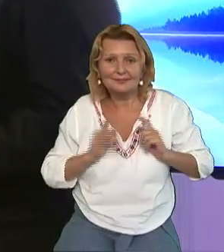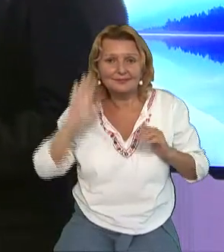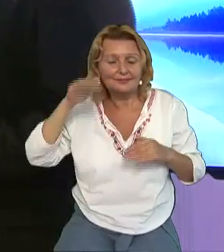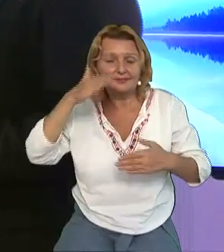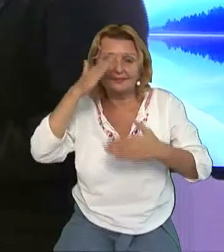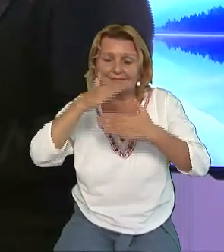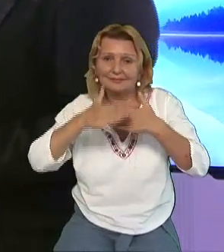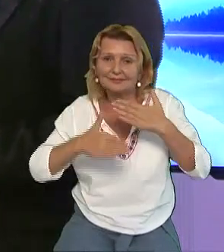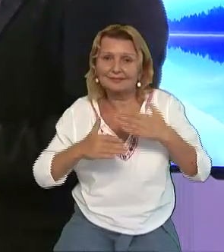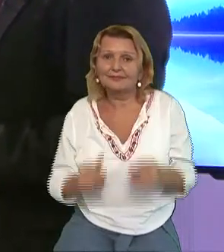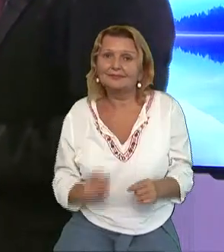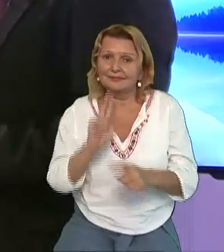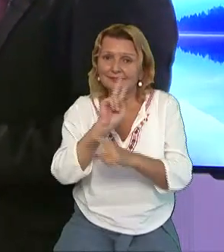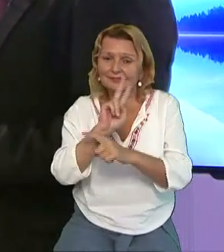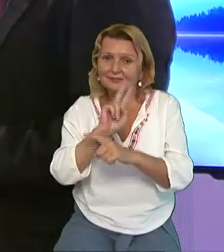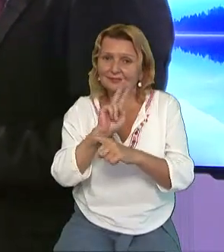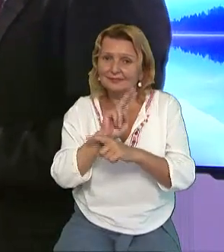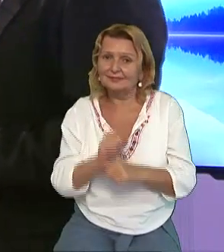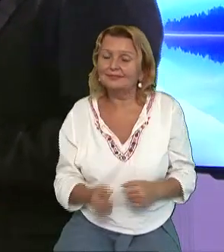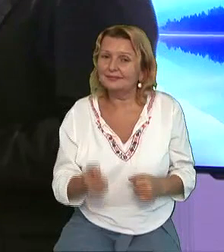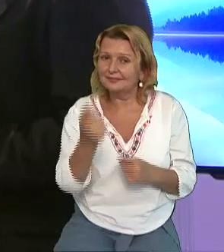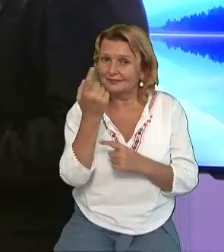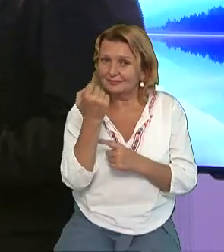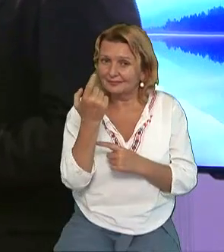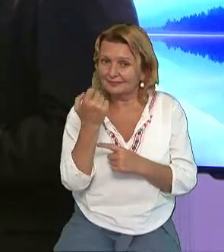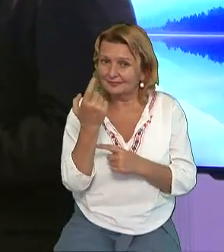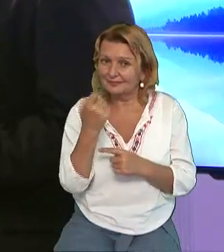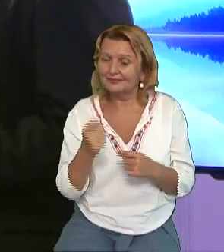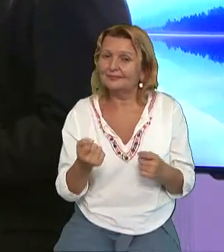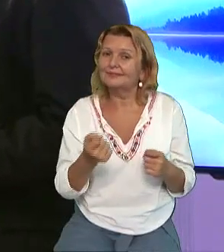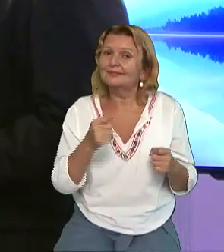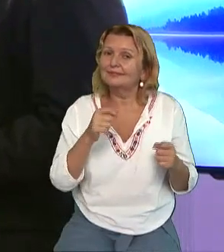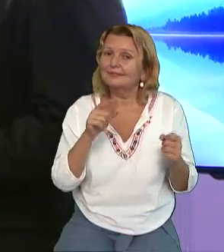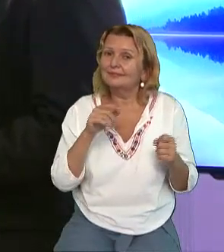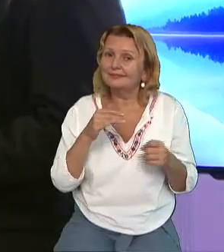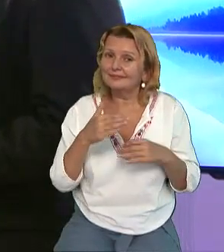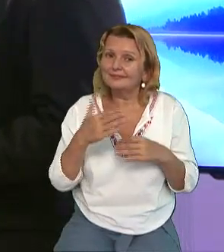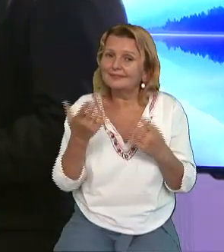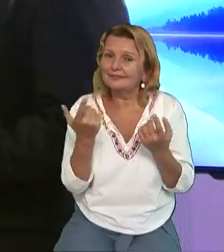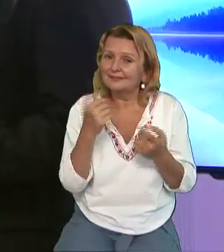Vechează când curând el va veni